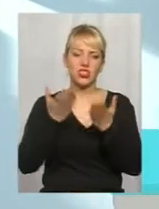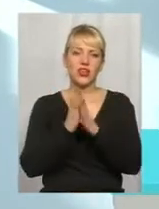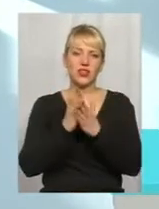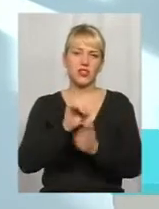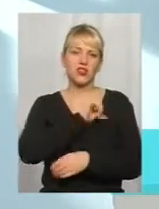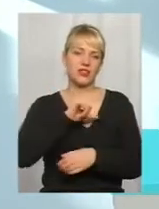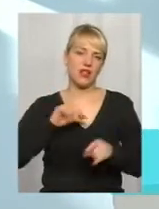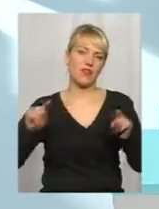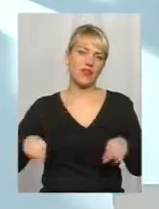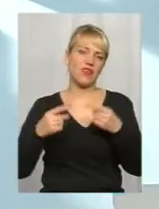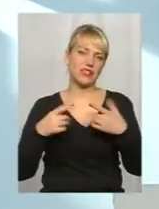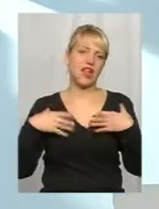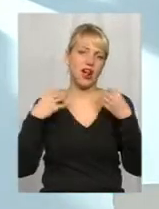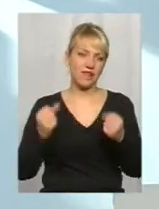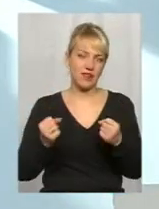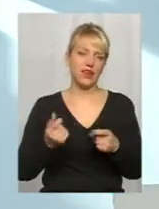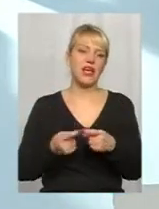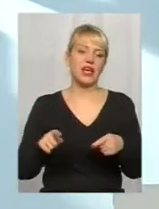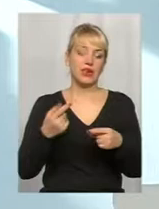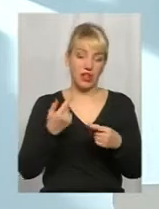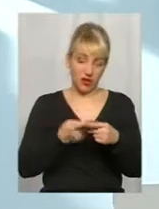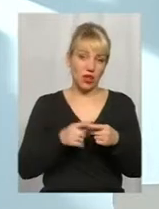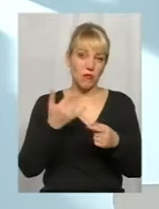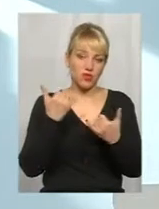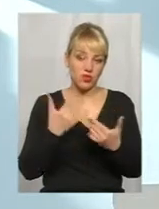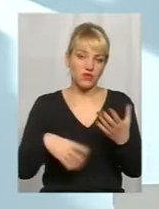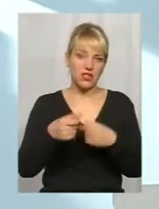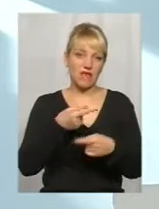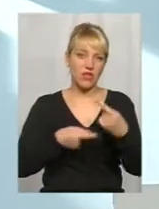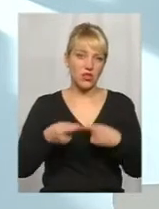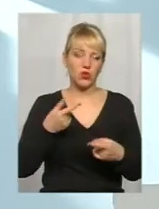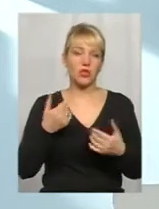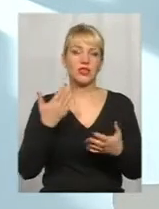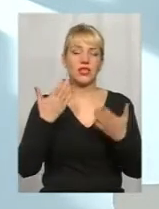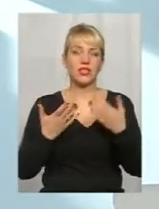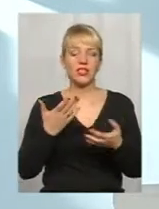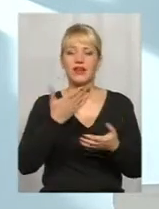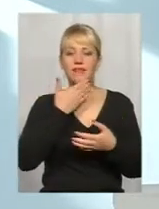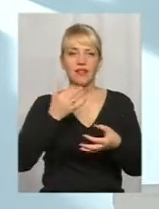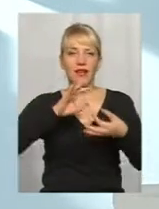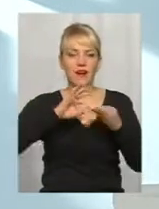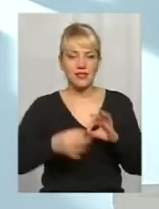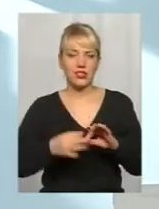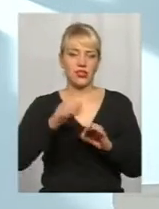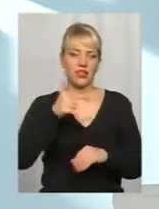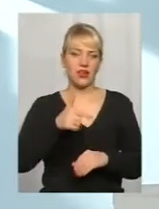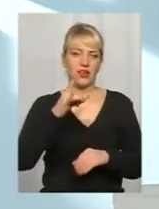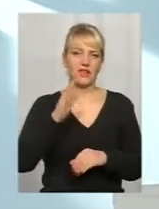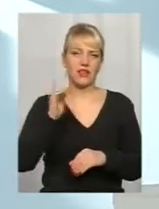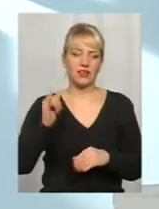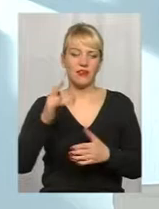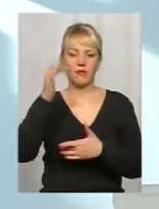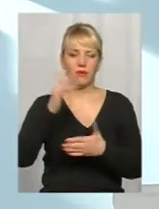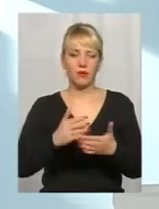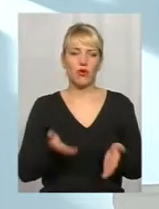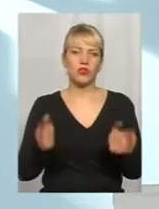знову вернулись. І на данному етапі, якщо ми говоримо о неосложненніх ОРВИ, то в списці препаратів осталось лише